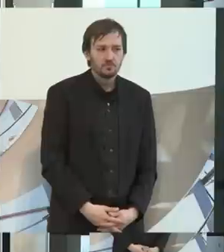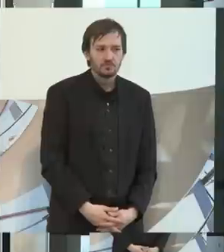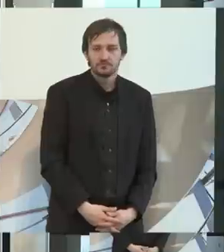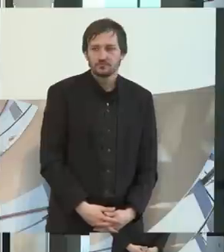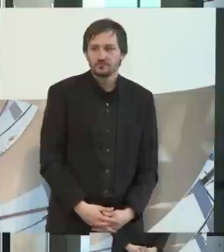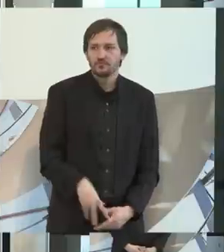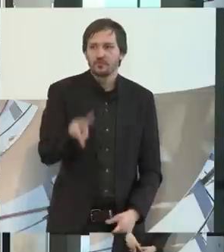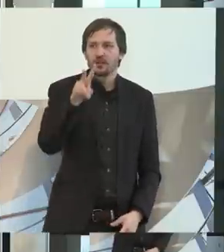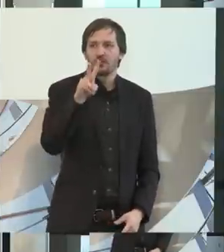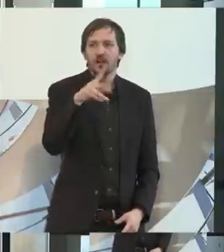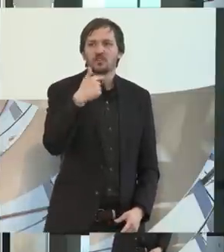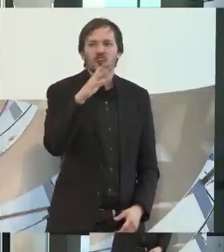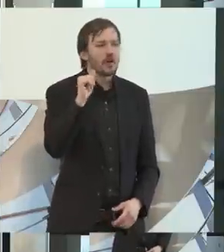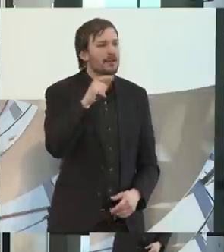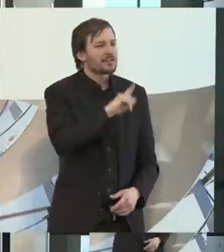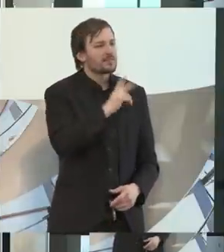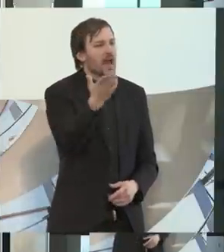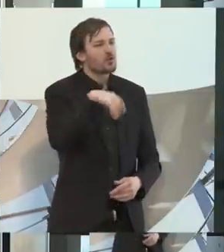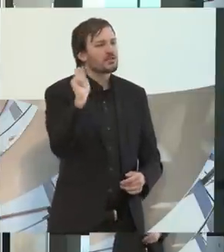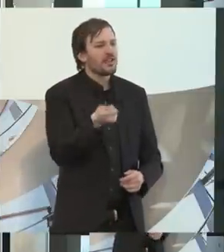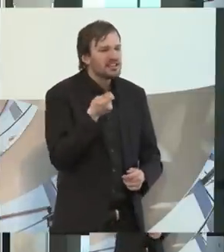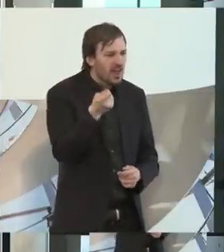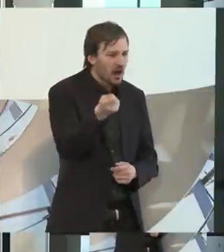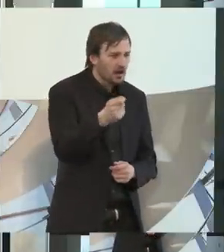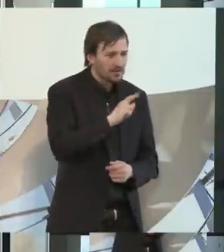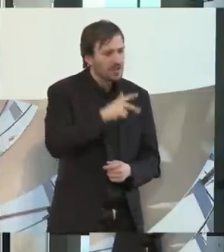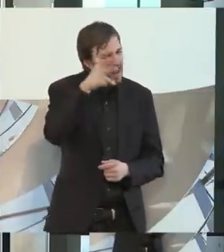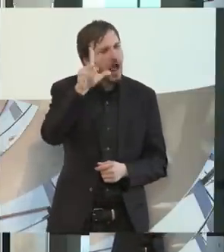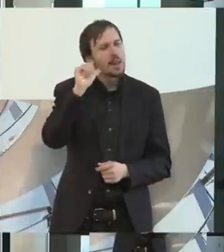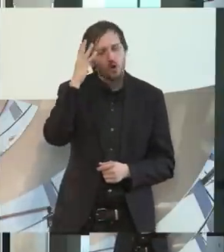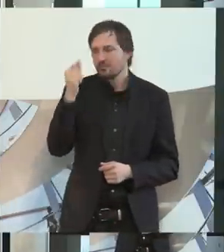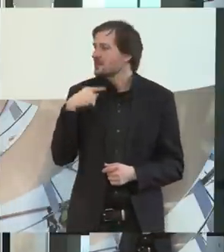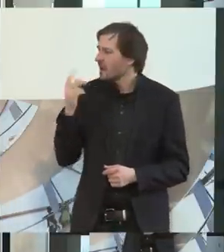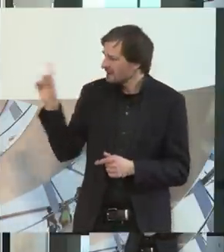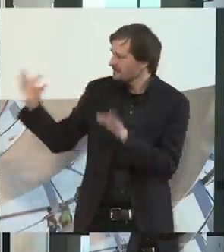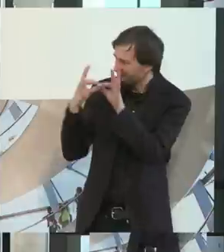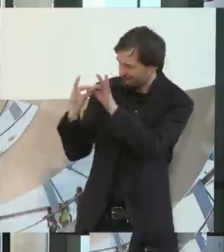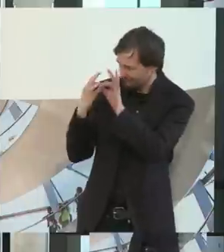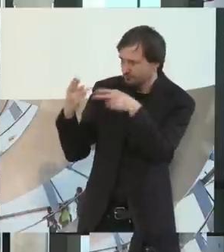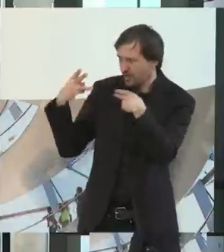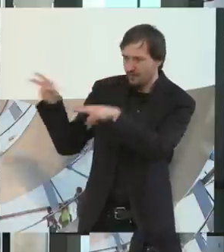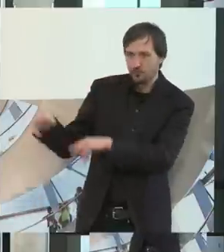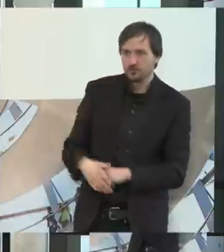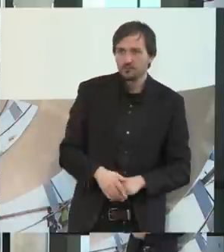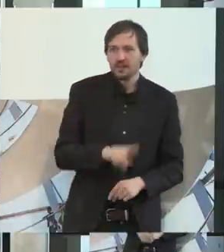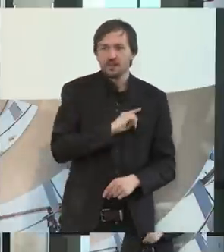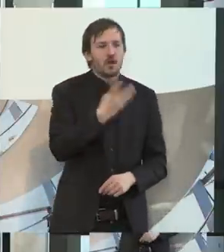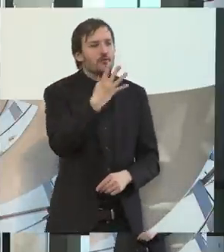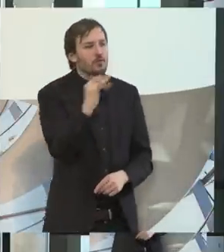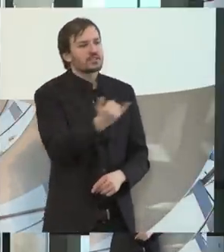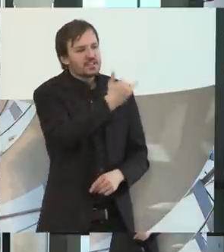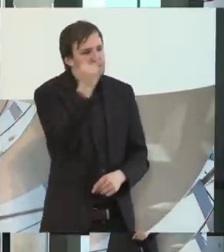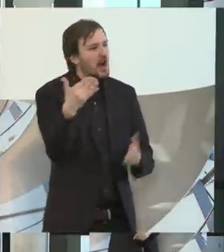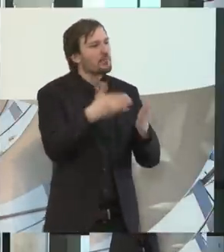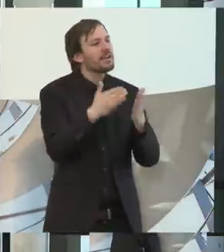Ja, Volker Tscharremann, ich komme aus Vechta und ich möchte direkt auf Herrn Laumann eingehen. Ich bin jetzt nunmehr seit 40 Jahren